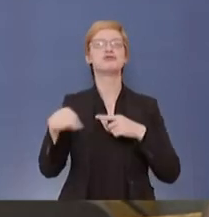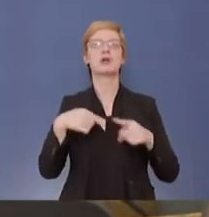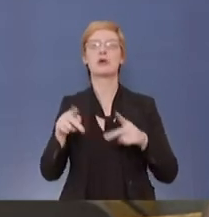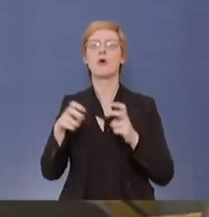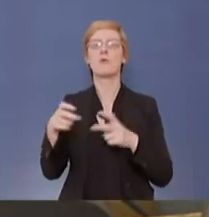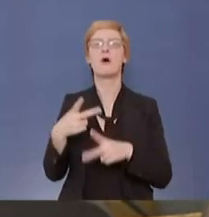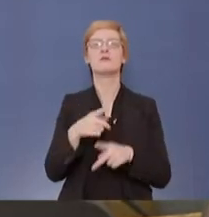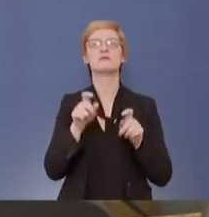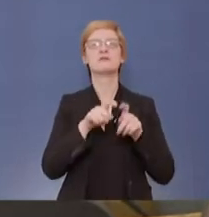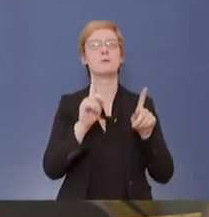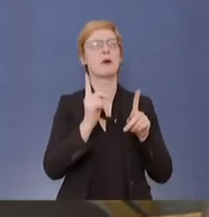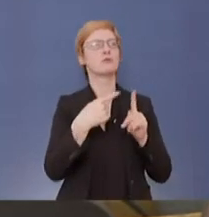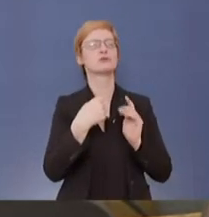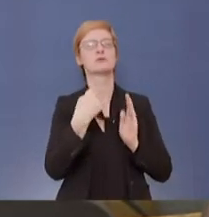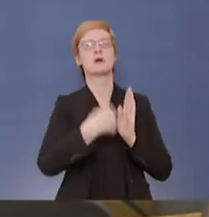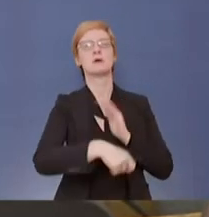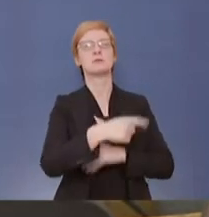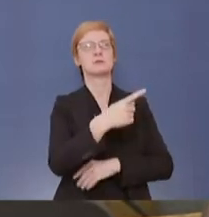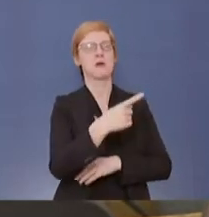müssen büßen.